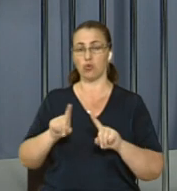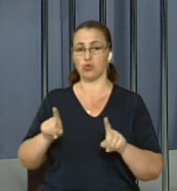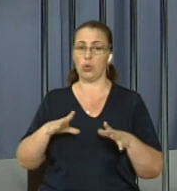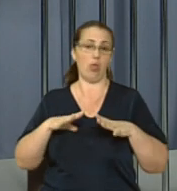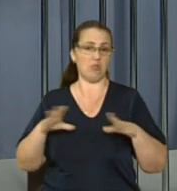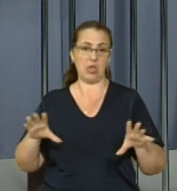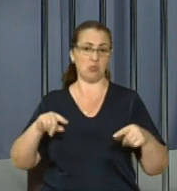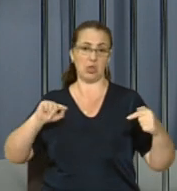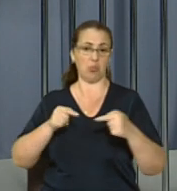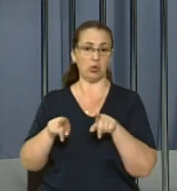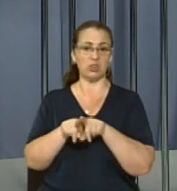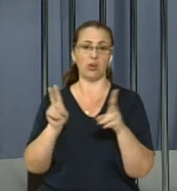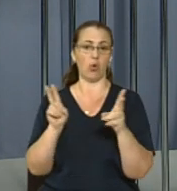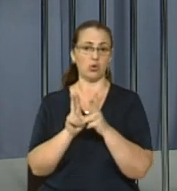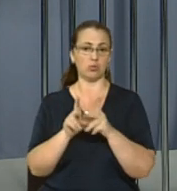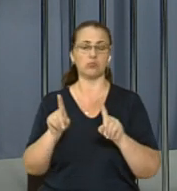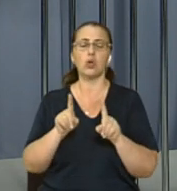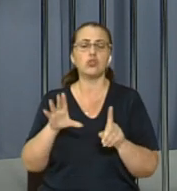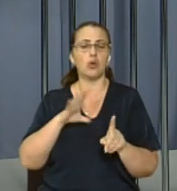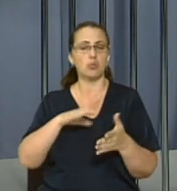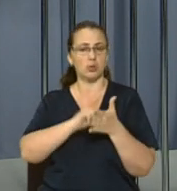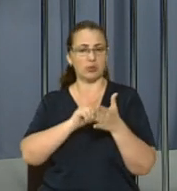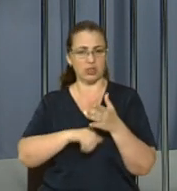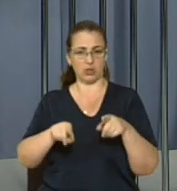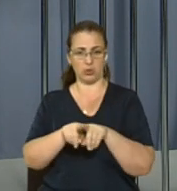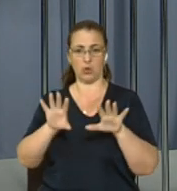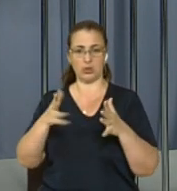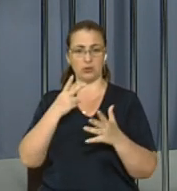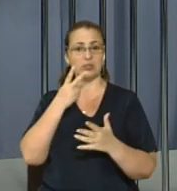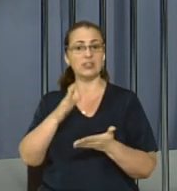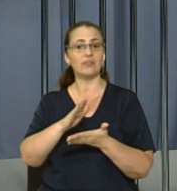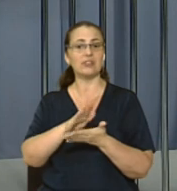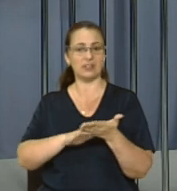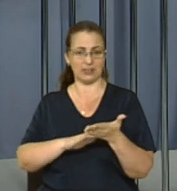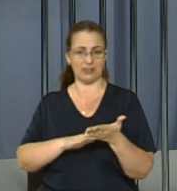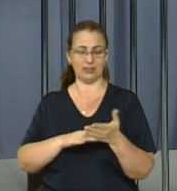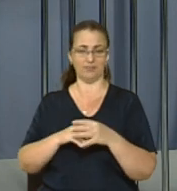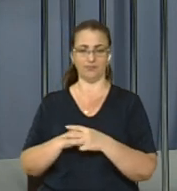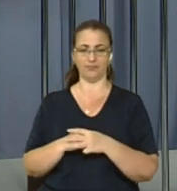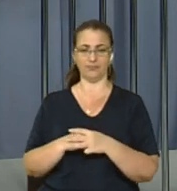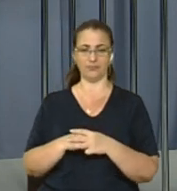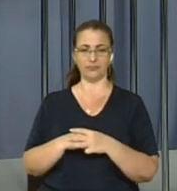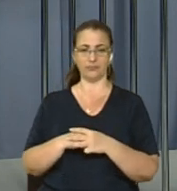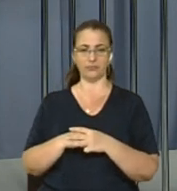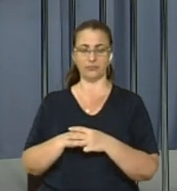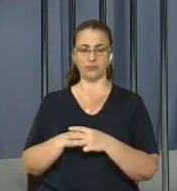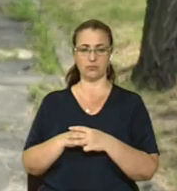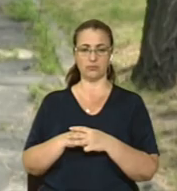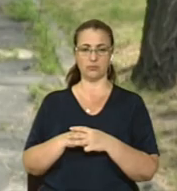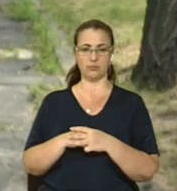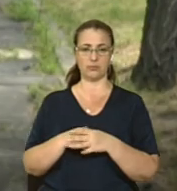що не була проти такої зустрічі. Що стало причиною такої ситуації, дивіться далі у сюжеті нашої кореспондентки Іван Кидусько.